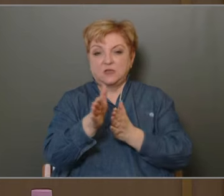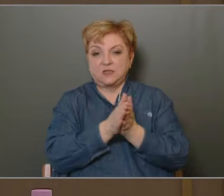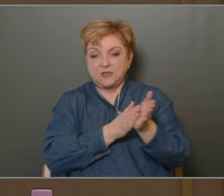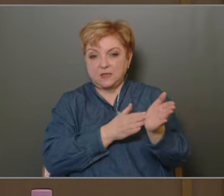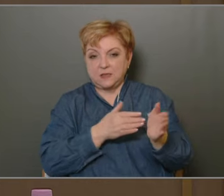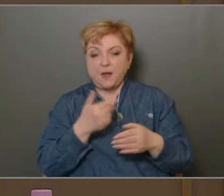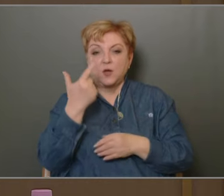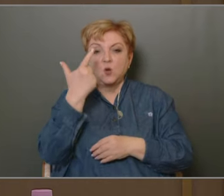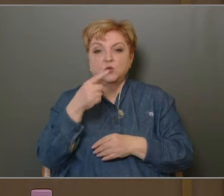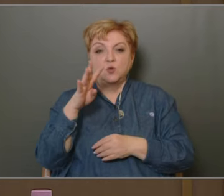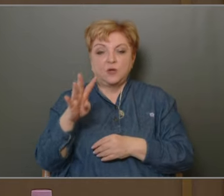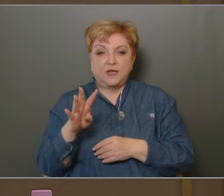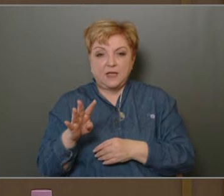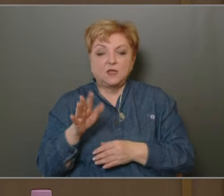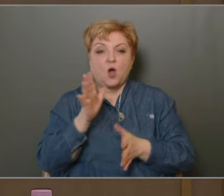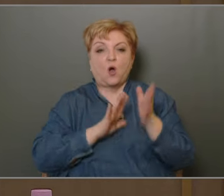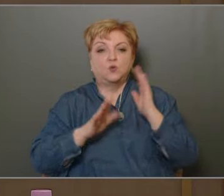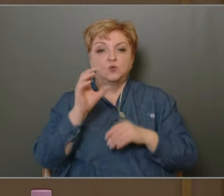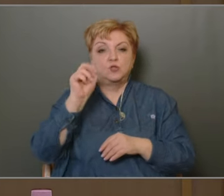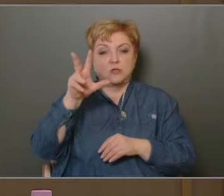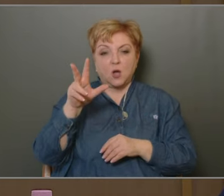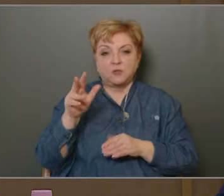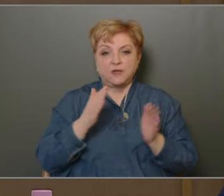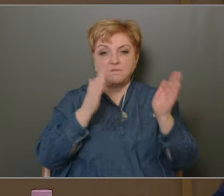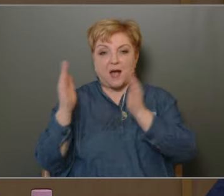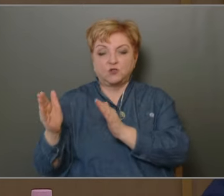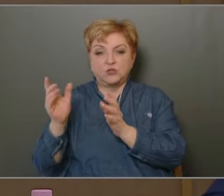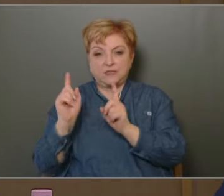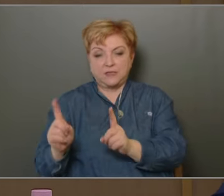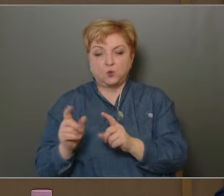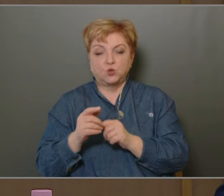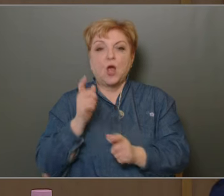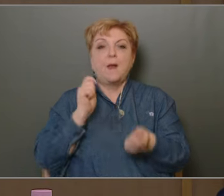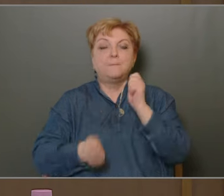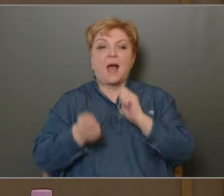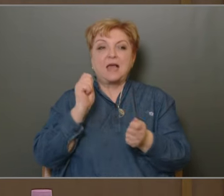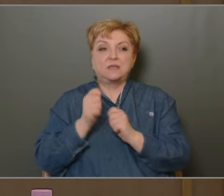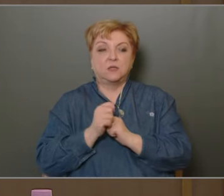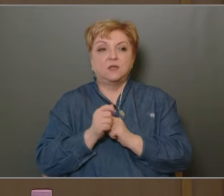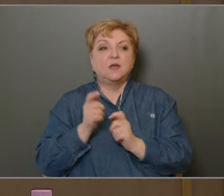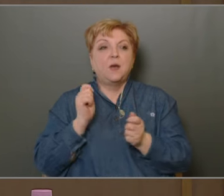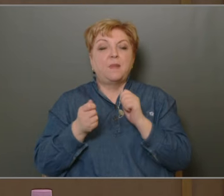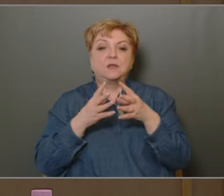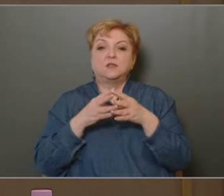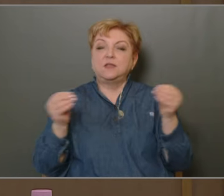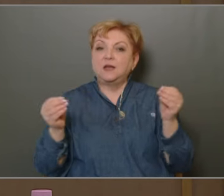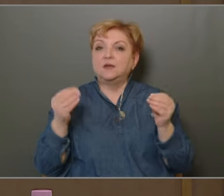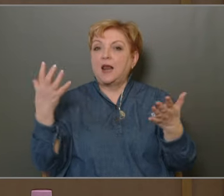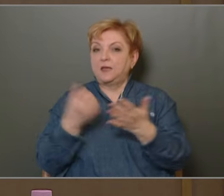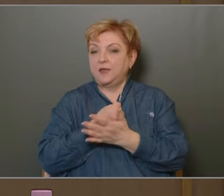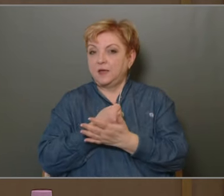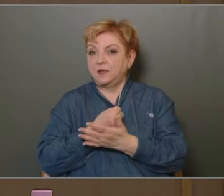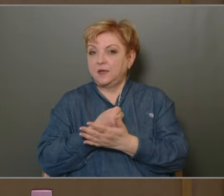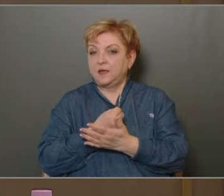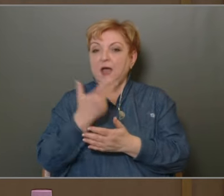2024. augusztus 13-ával. Az állást pályázattal, illetve pályázat nélkül is el lehet nyerni.